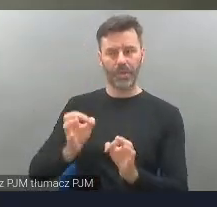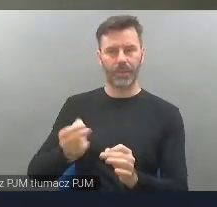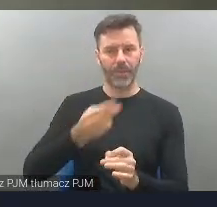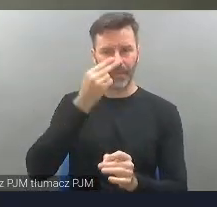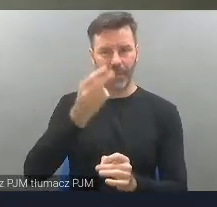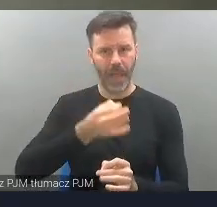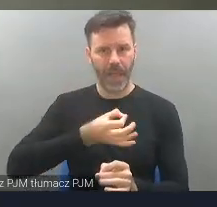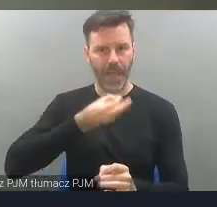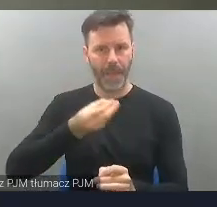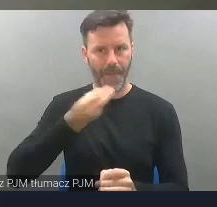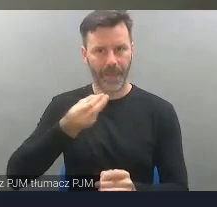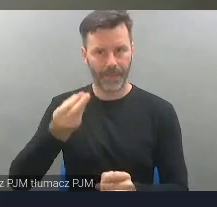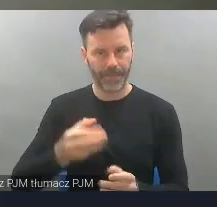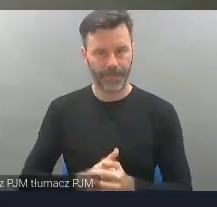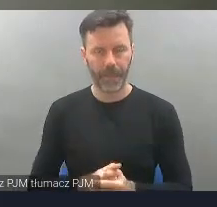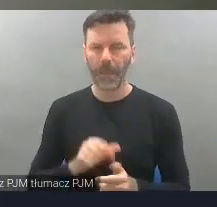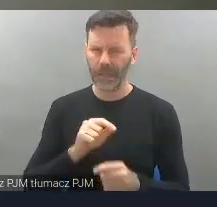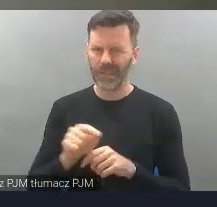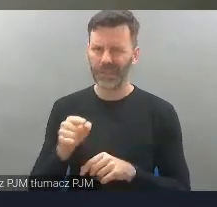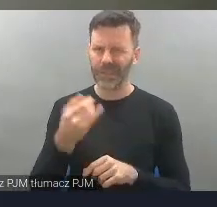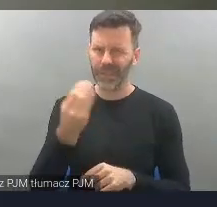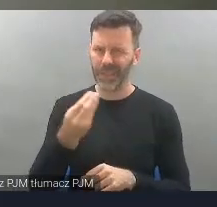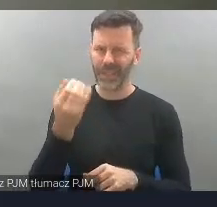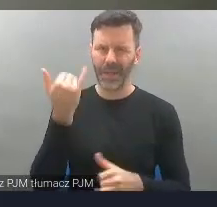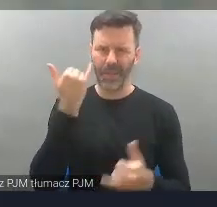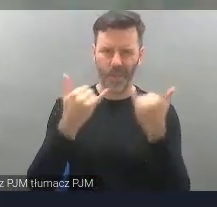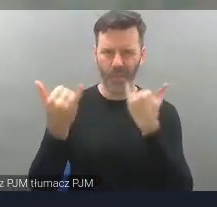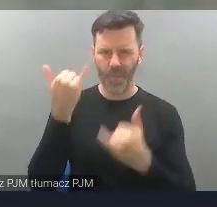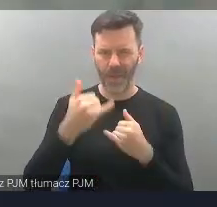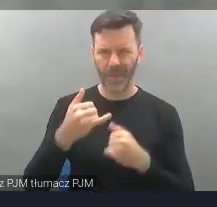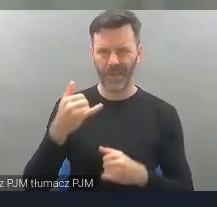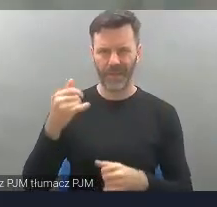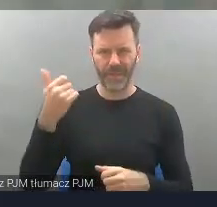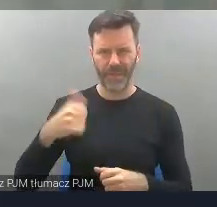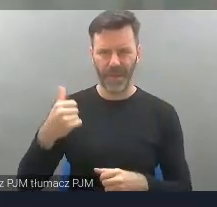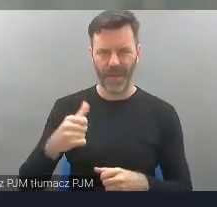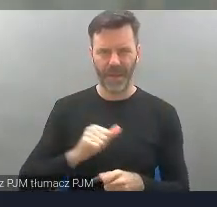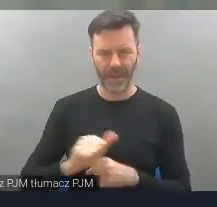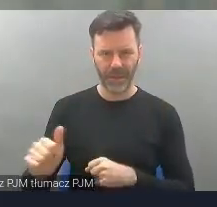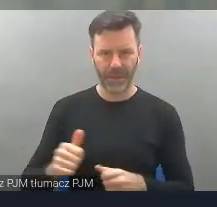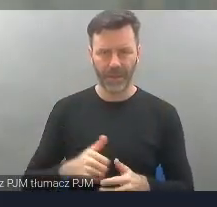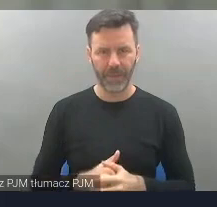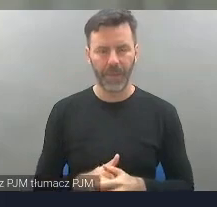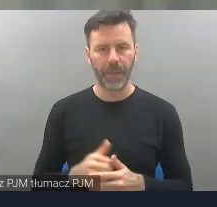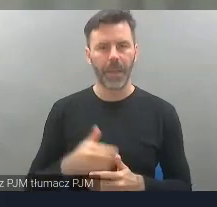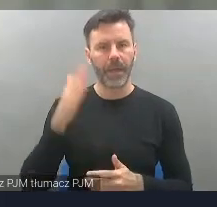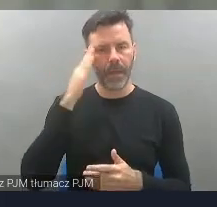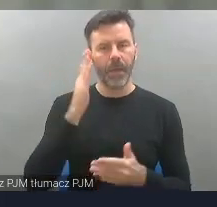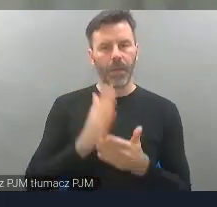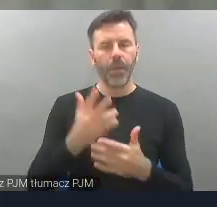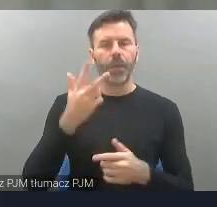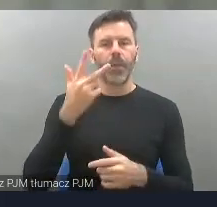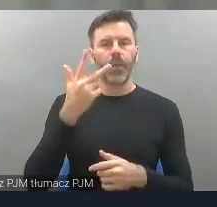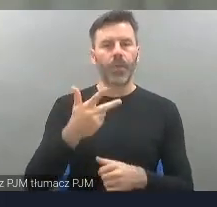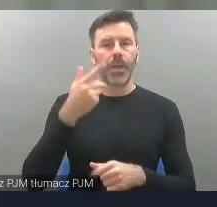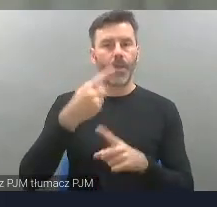nosi w sobie wiele mankamentów. Ja na przykład od trzech i pół roku intensywnie próbuję